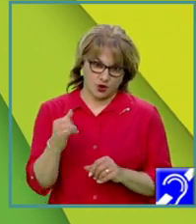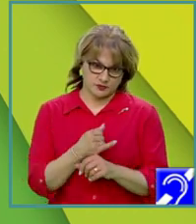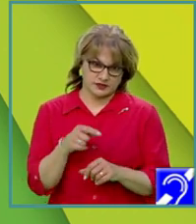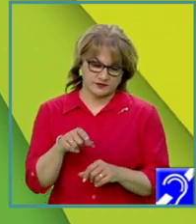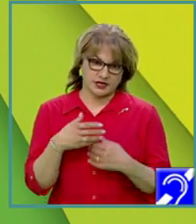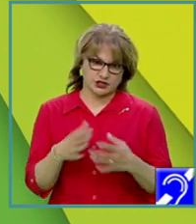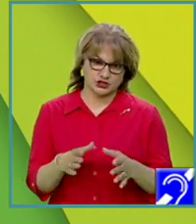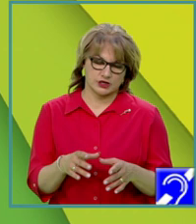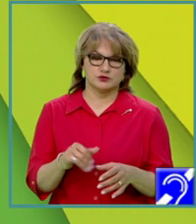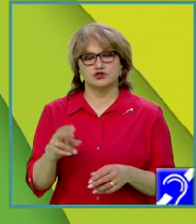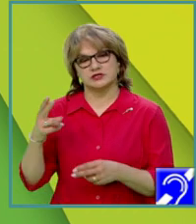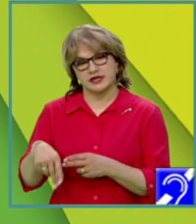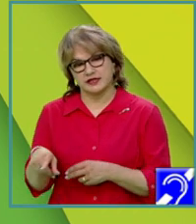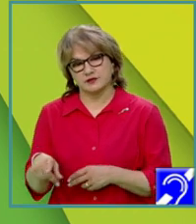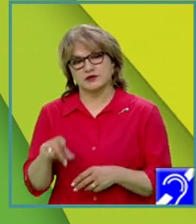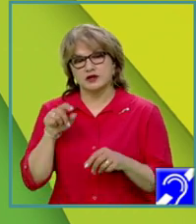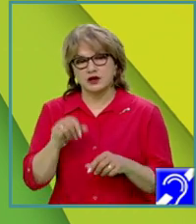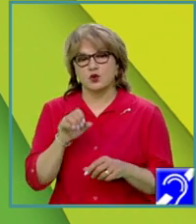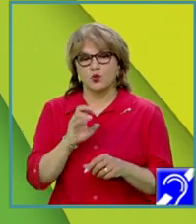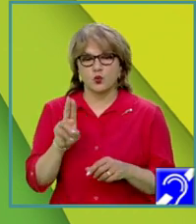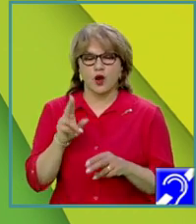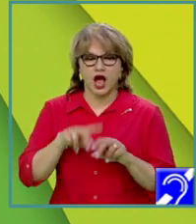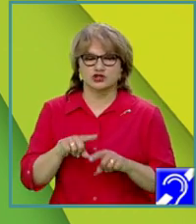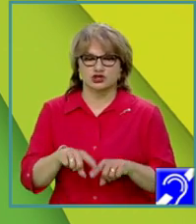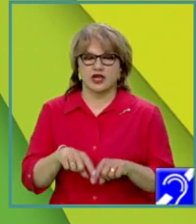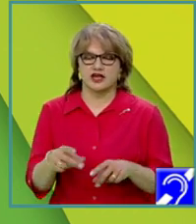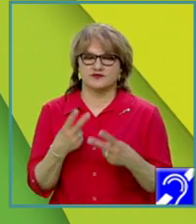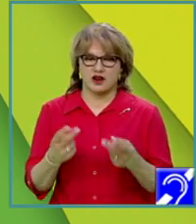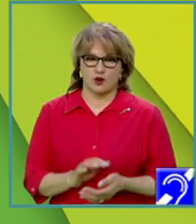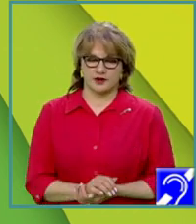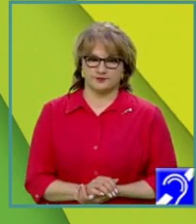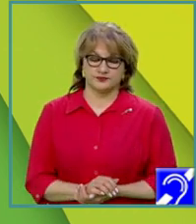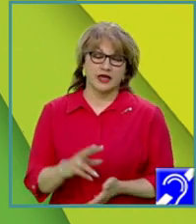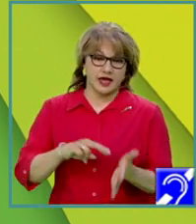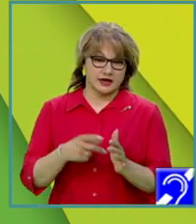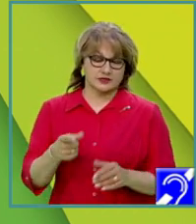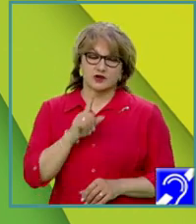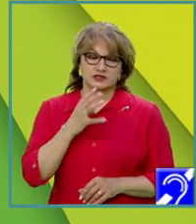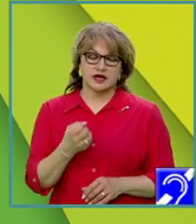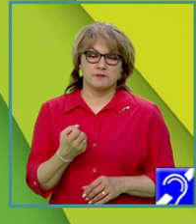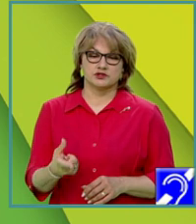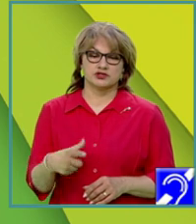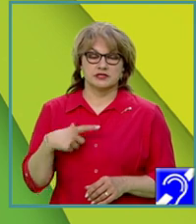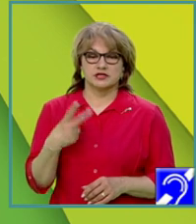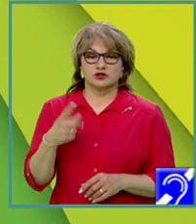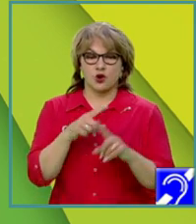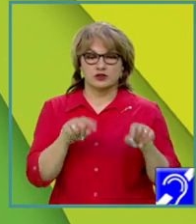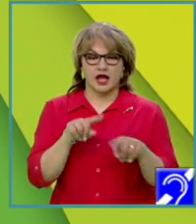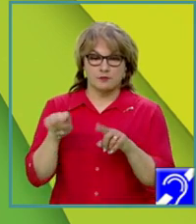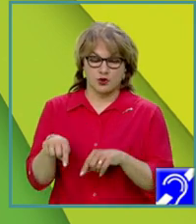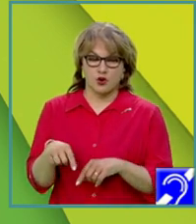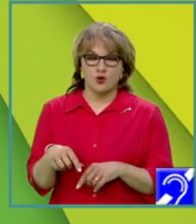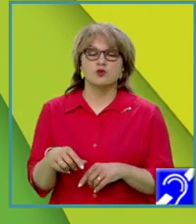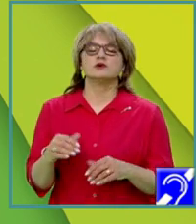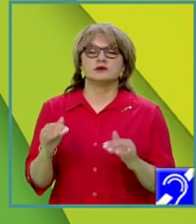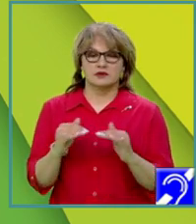încep și se termină cu aceeași valoare. Rezolvarea presupune existența a două tablouri unidimensionale, în